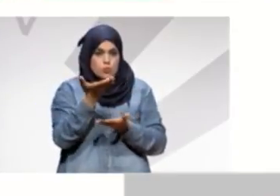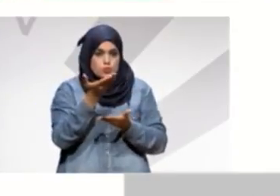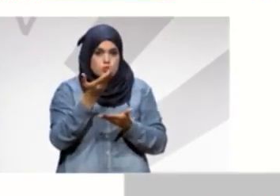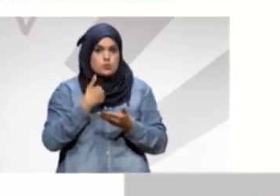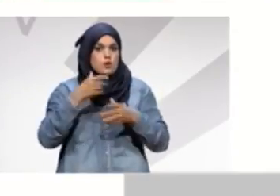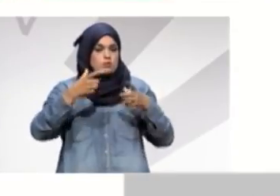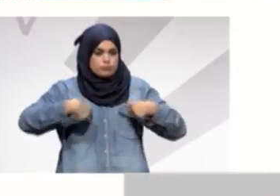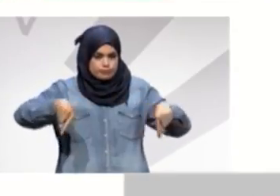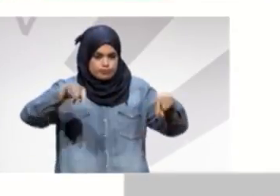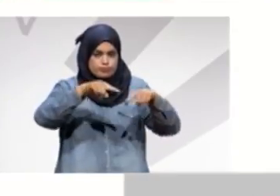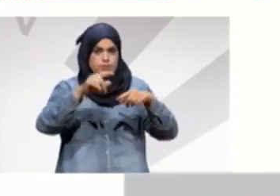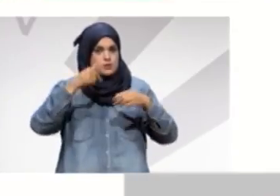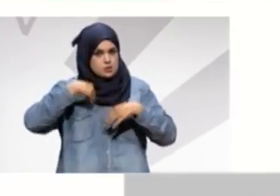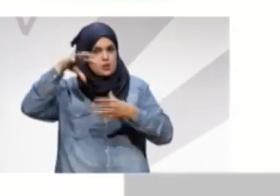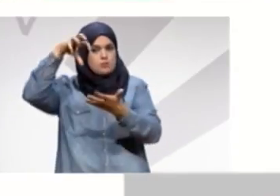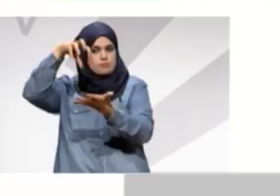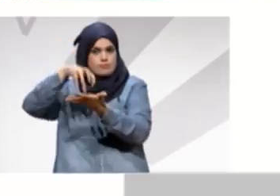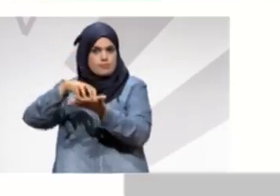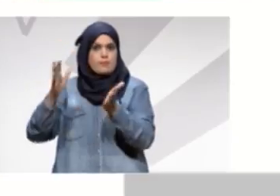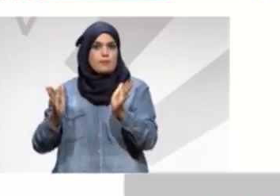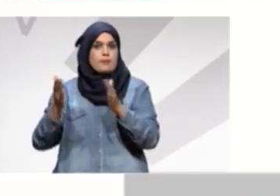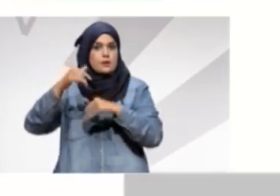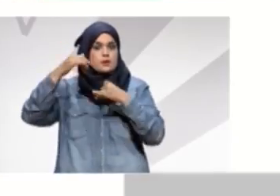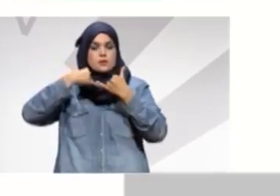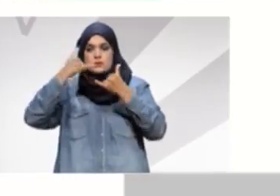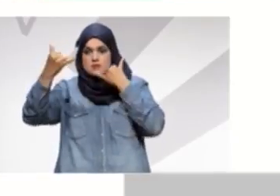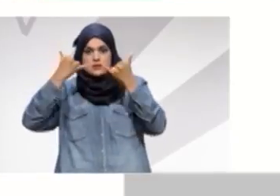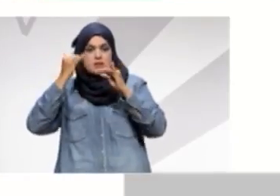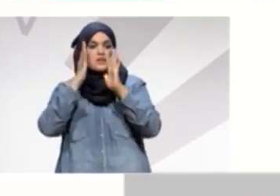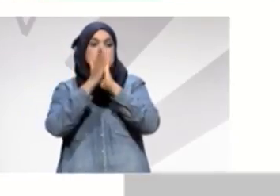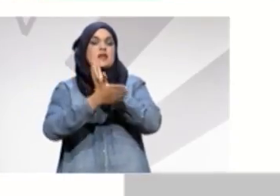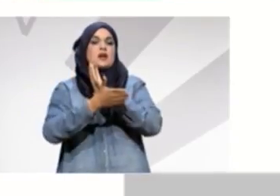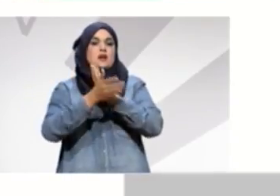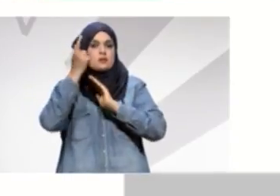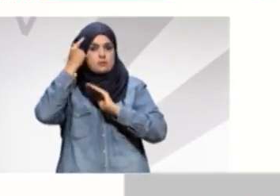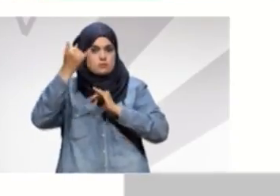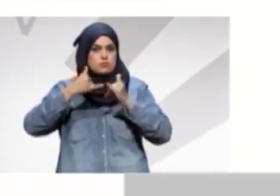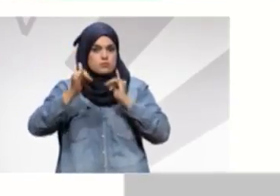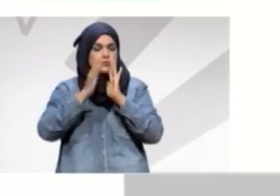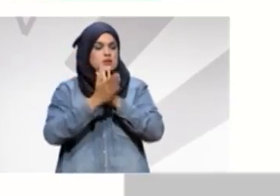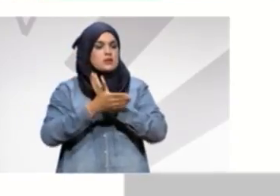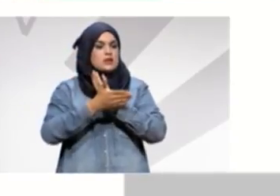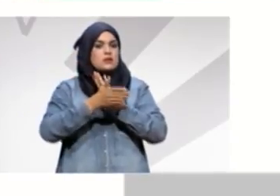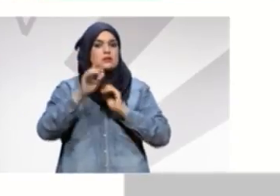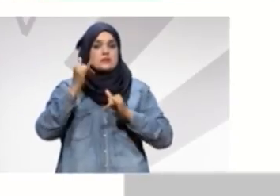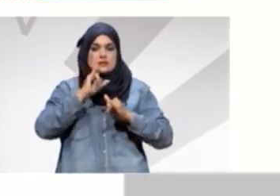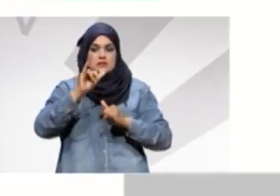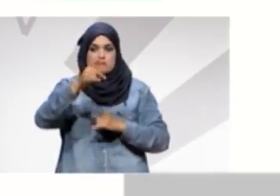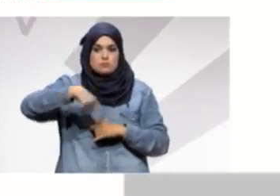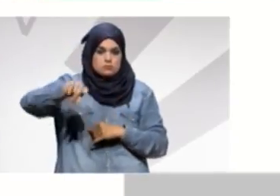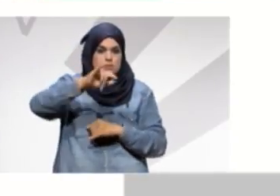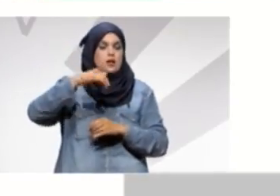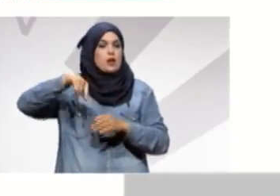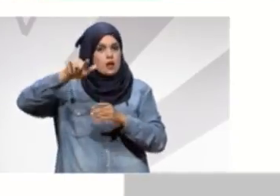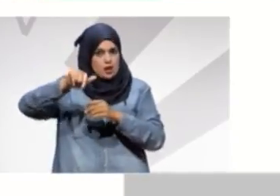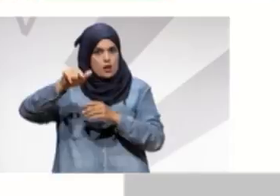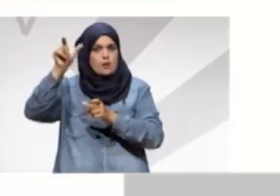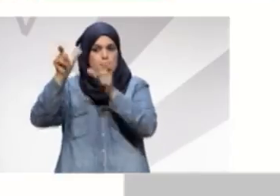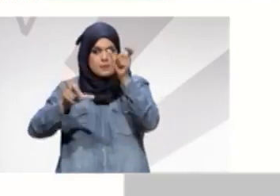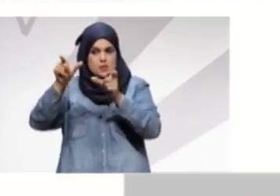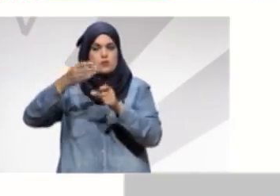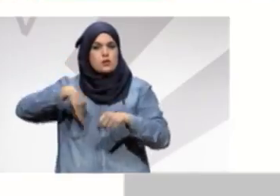مكتب في ولاية مدنين للاتصال المباشر باش نعملوا فيه معناها شكون متواجد دائما الغادي